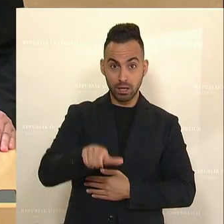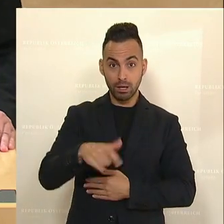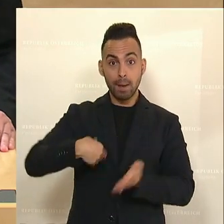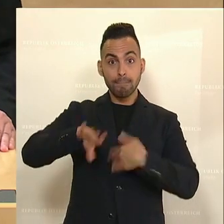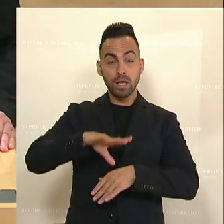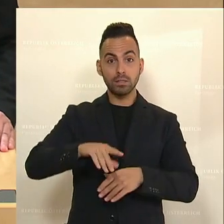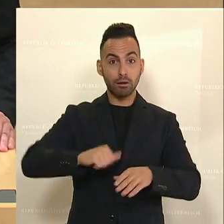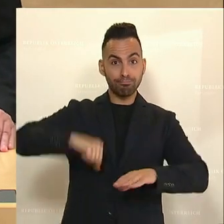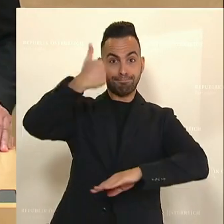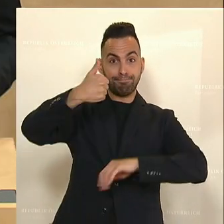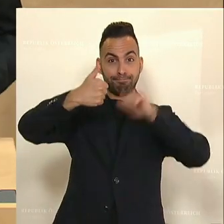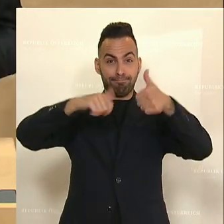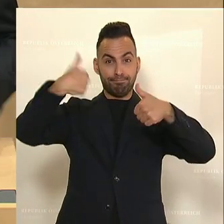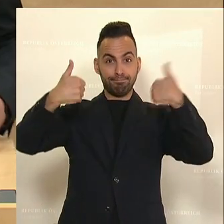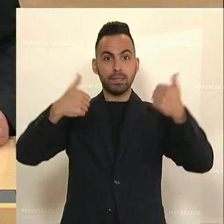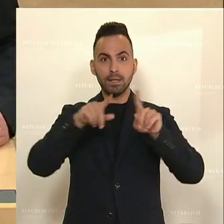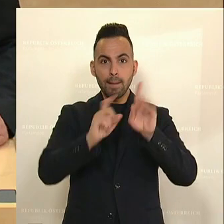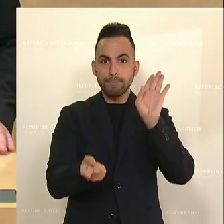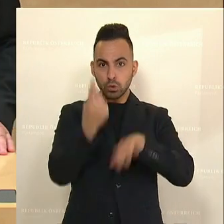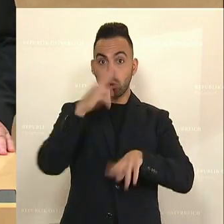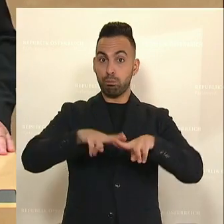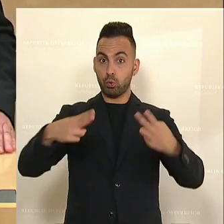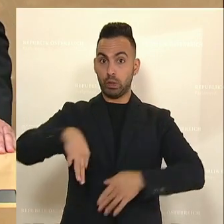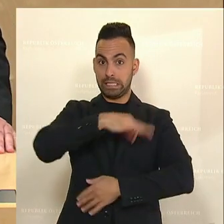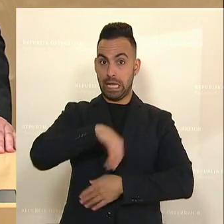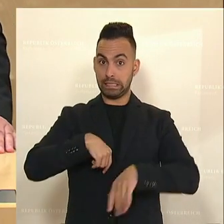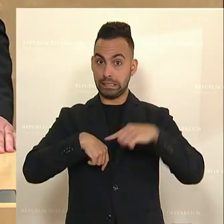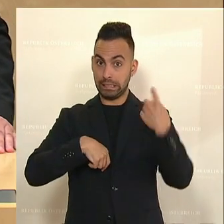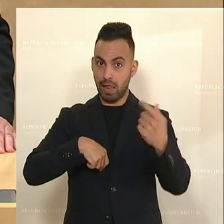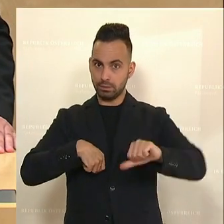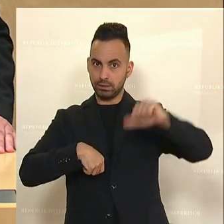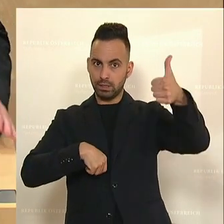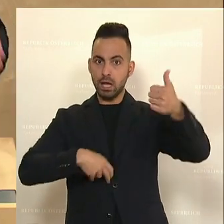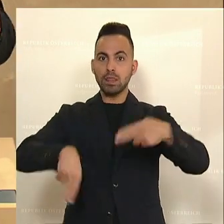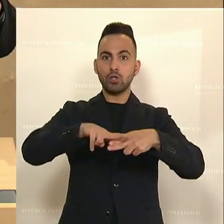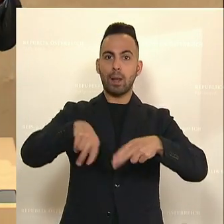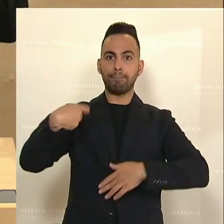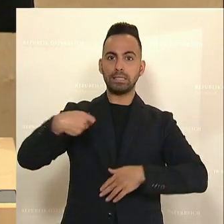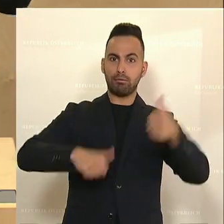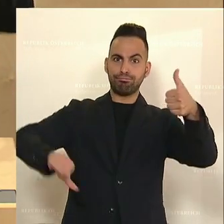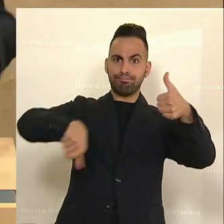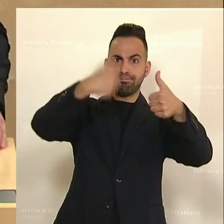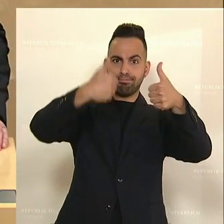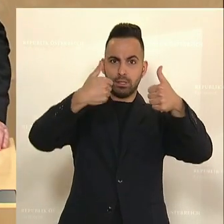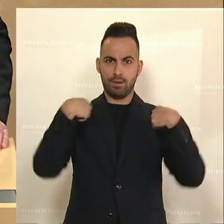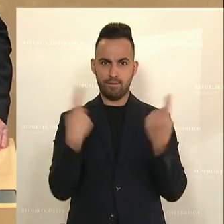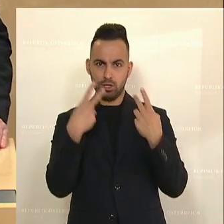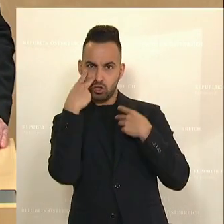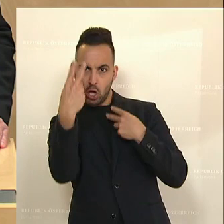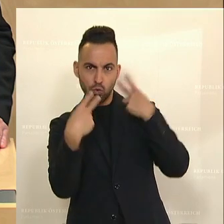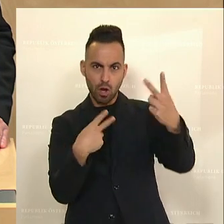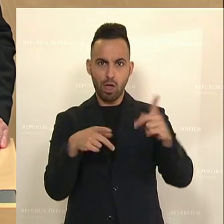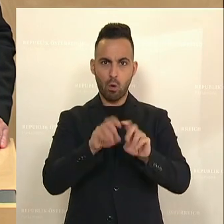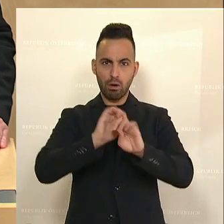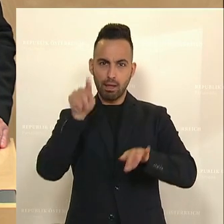obersten Organe, insbesondere der Bundeskanzler und auch der Nationalratspräsident, sind diejenigen, wo hingeschaut wird und wo hingezeigt